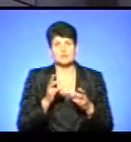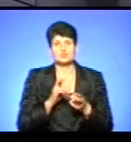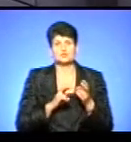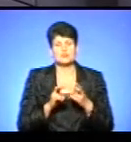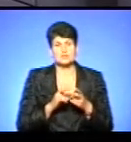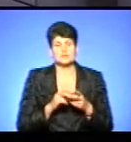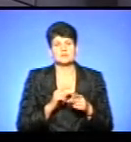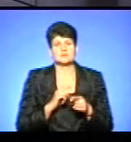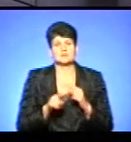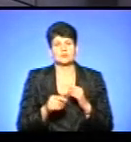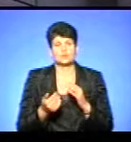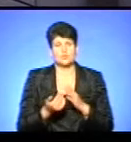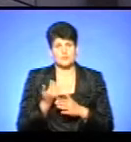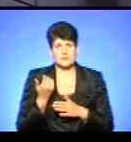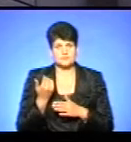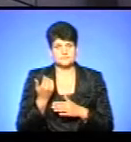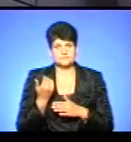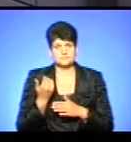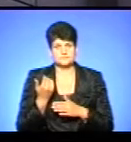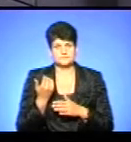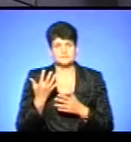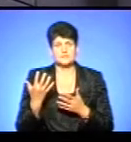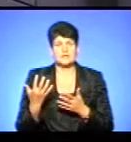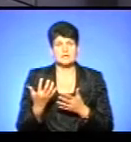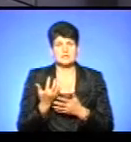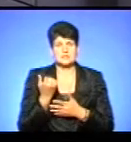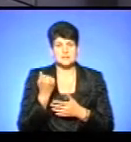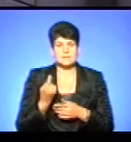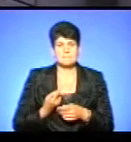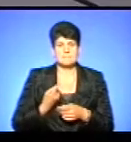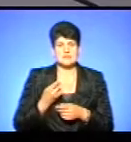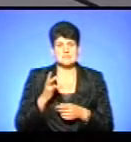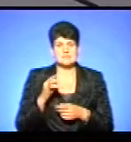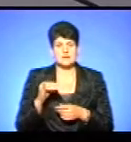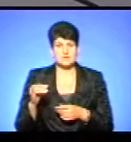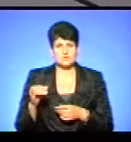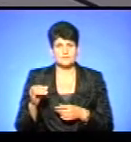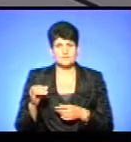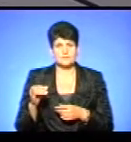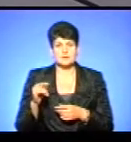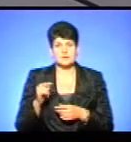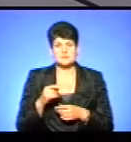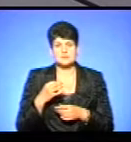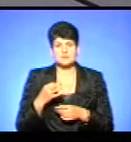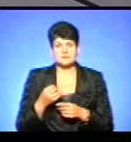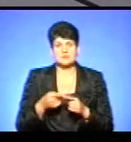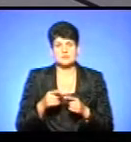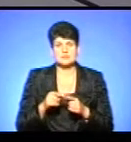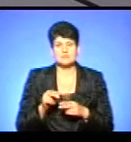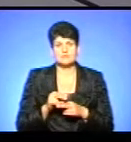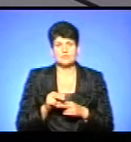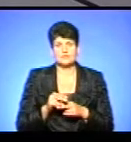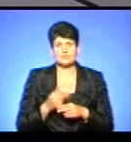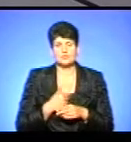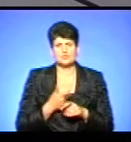терміново новий. Так, ми знайшли майстерню велосипедну, але там сказали, що за цей ремонт вони